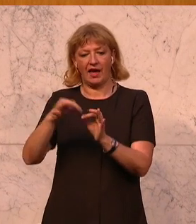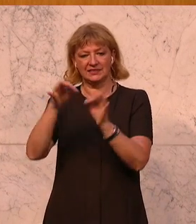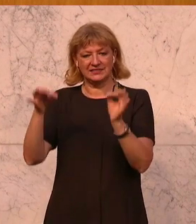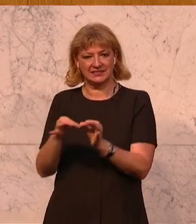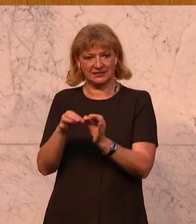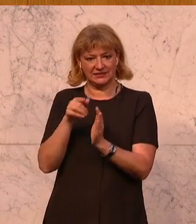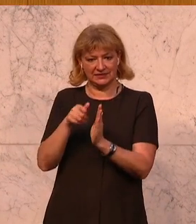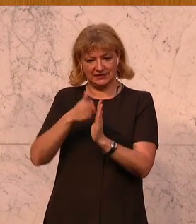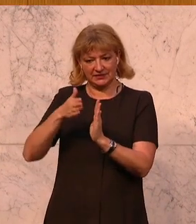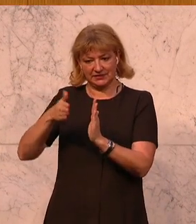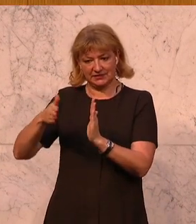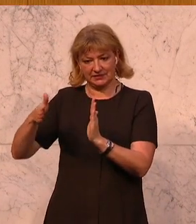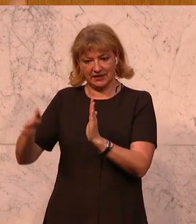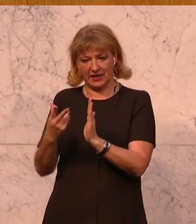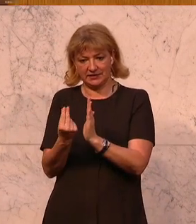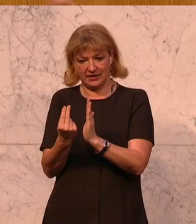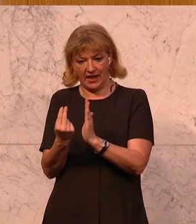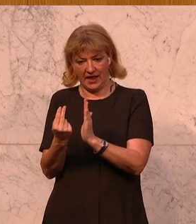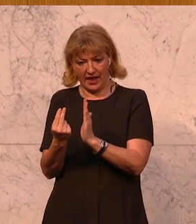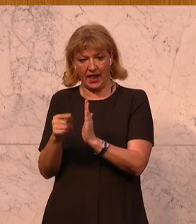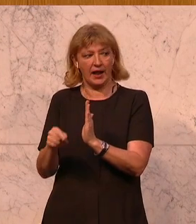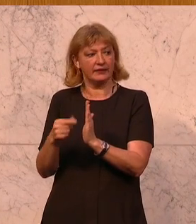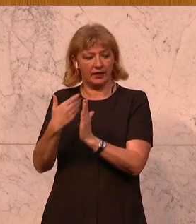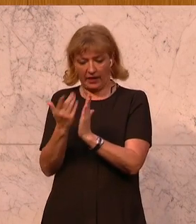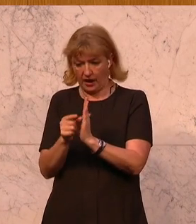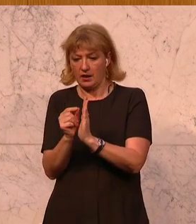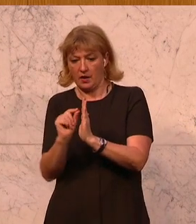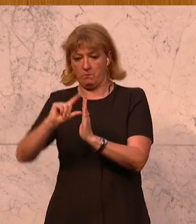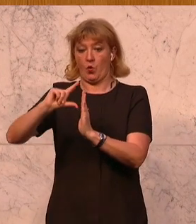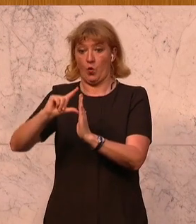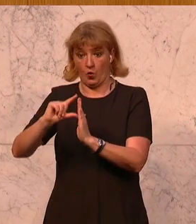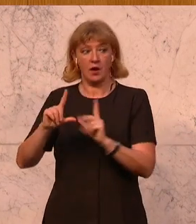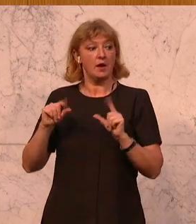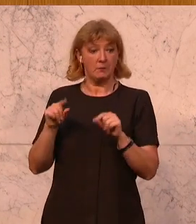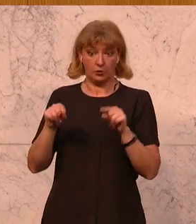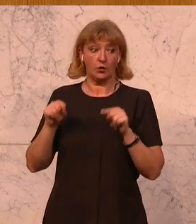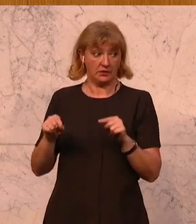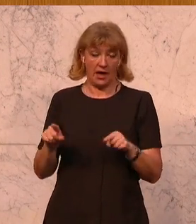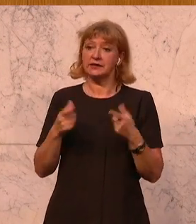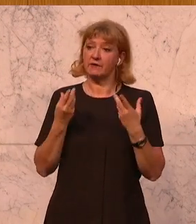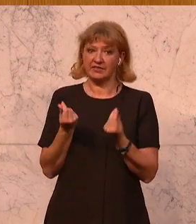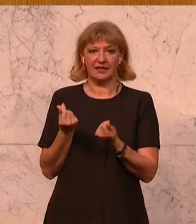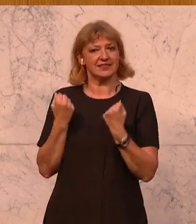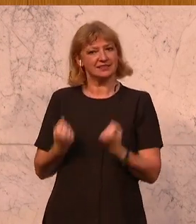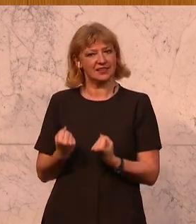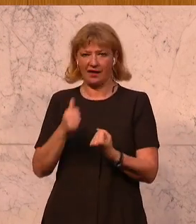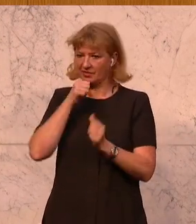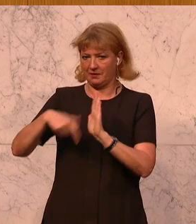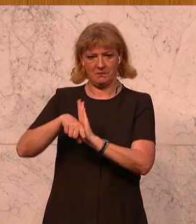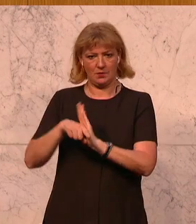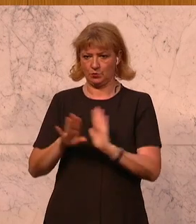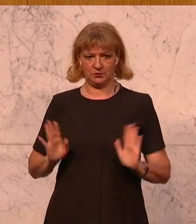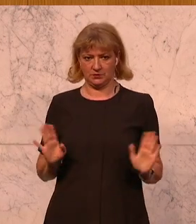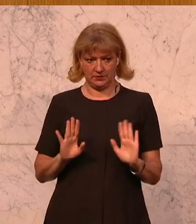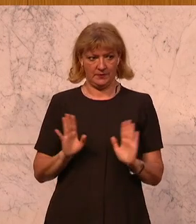der jeweiligen Elternteil, der die Karenzzeit in Anspruch nimmt. Also hier wird finanziell sicher keine Einbuße passieren.